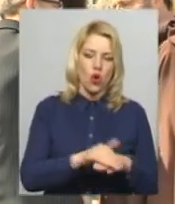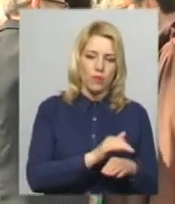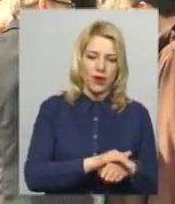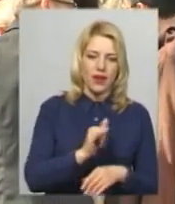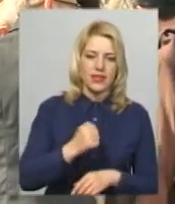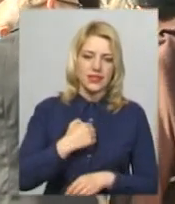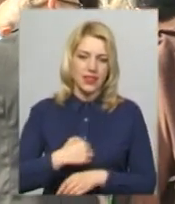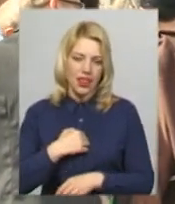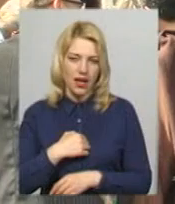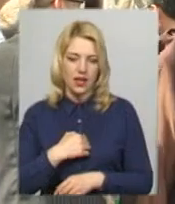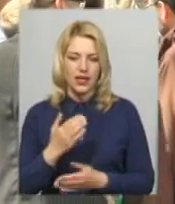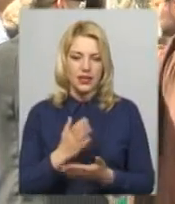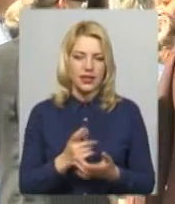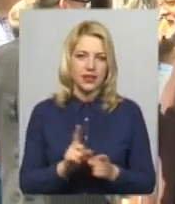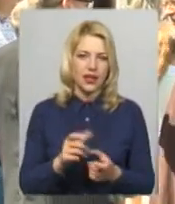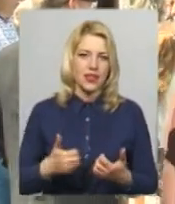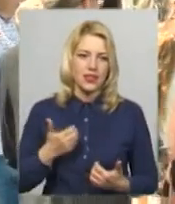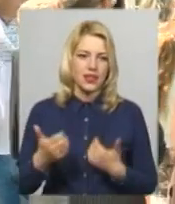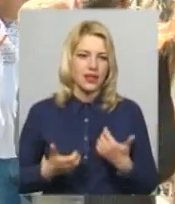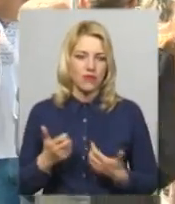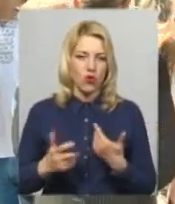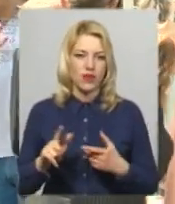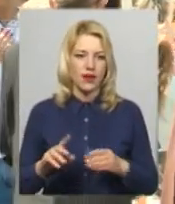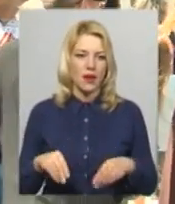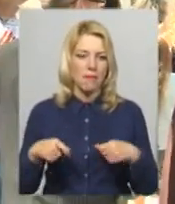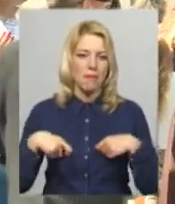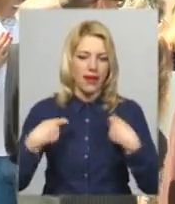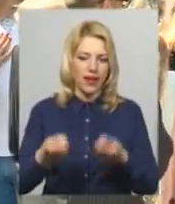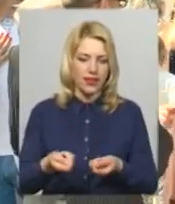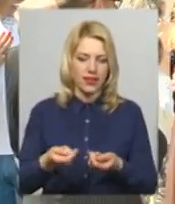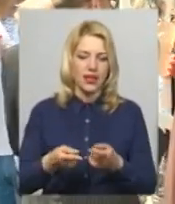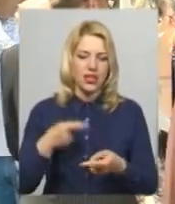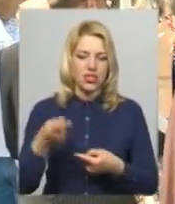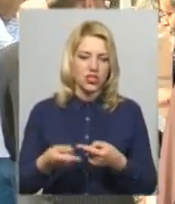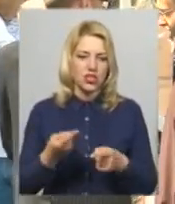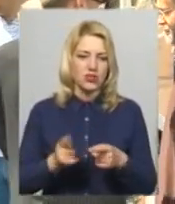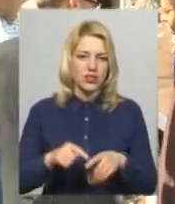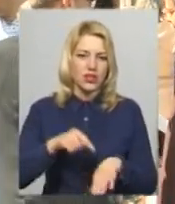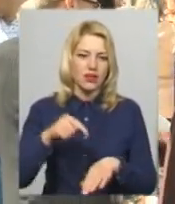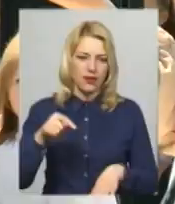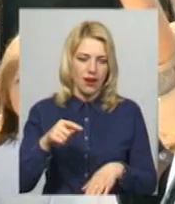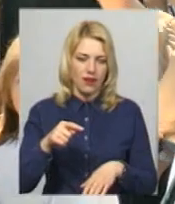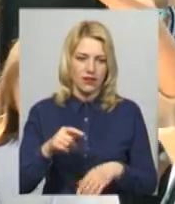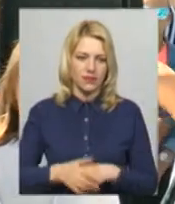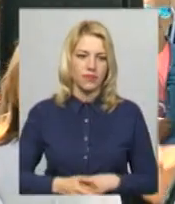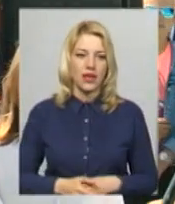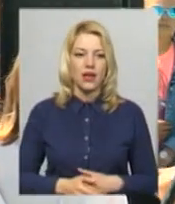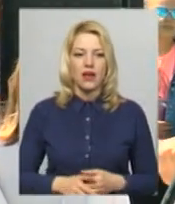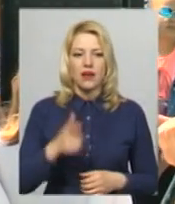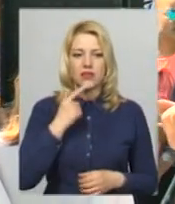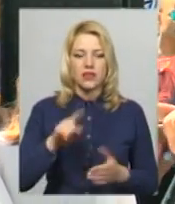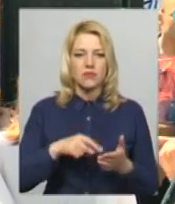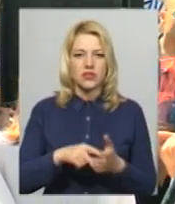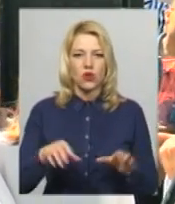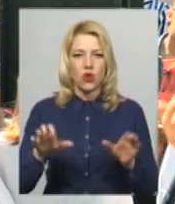тривога, яка передана через оці грані, через оці площини. Красилівський міський